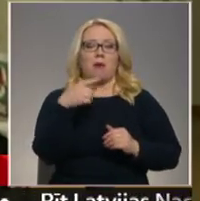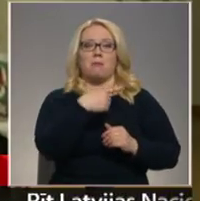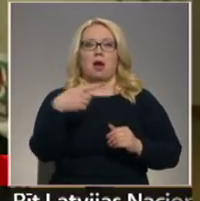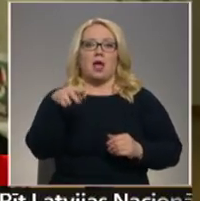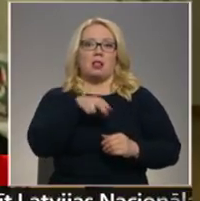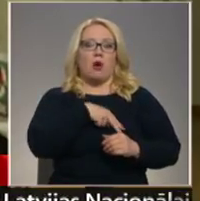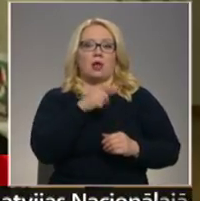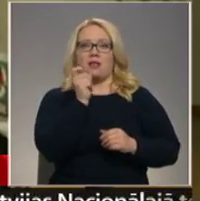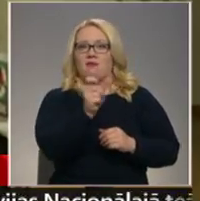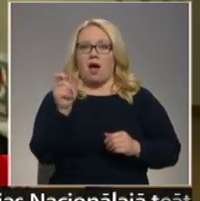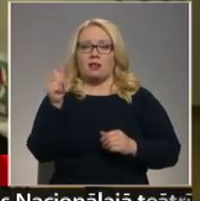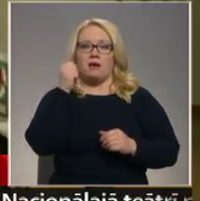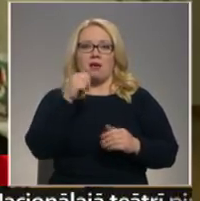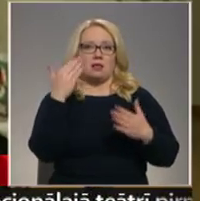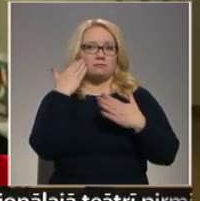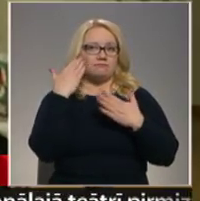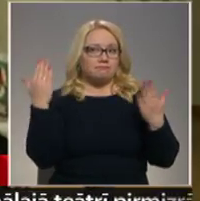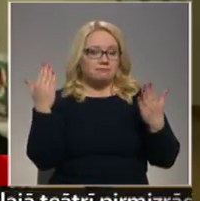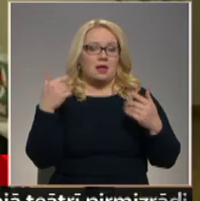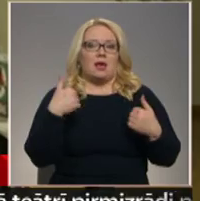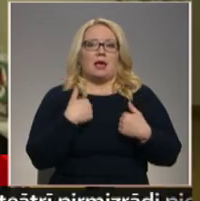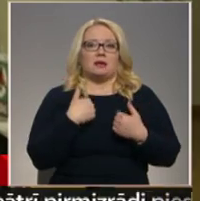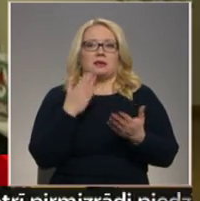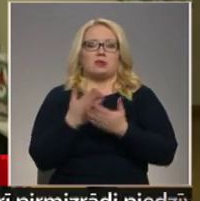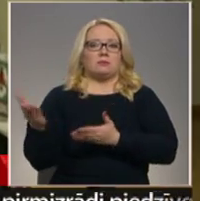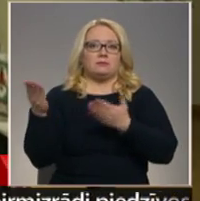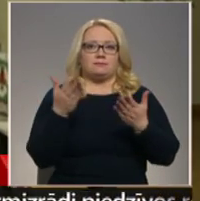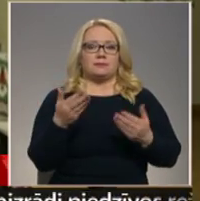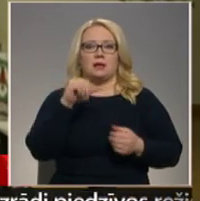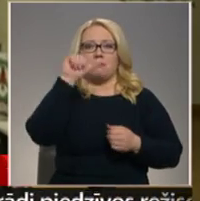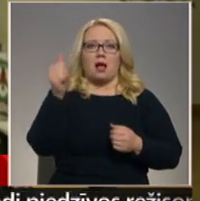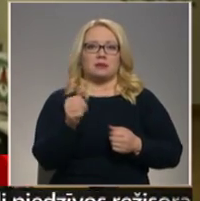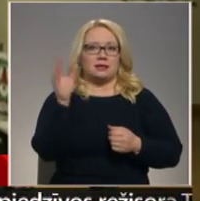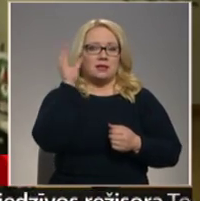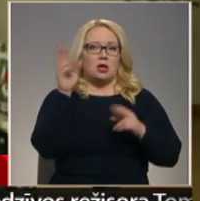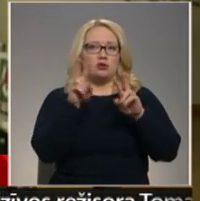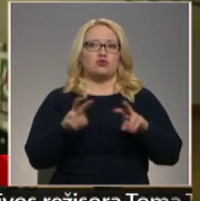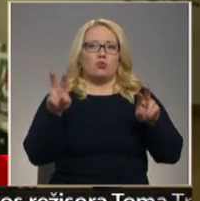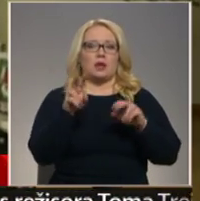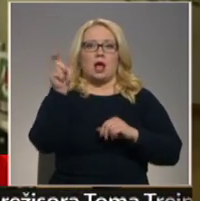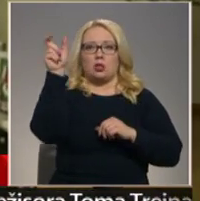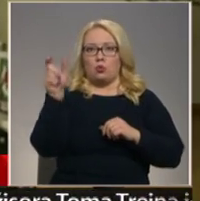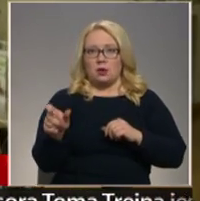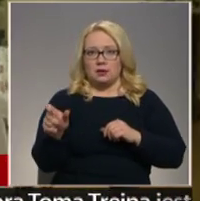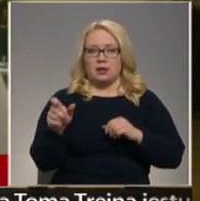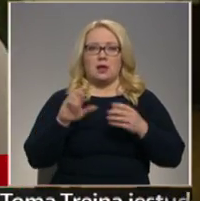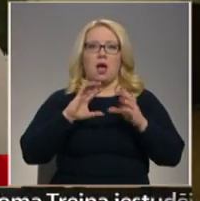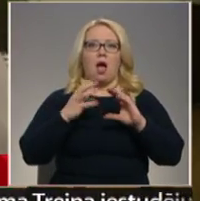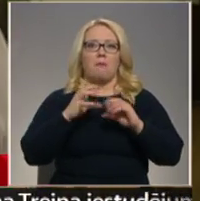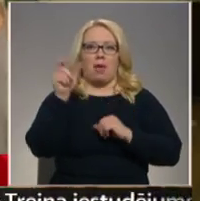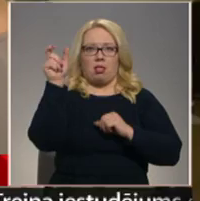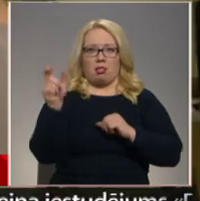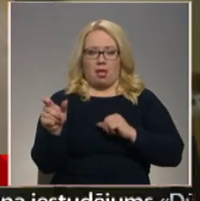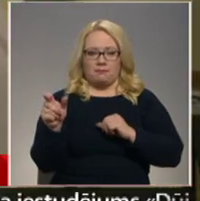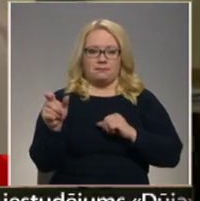lauriāta vārde vēl ir biezāmi glātīti, es mums saru un aicinājusi mākslas zinātniec un žūrijas locekli Kristiānu Ābele. Sveika,